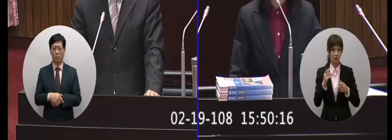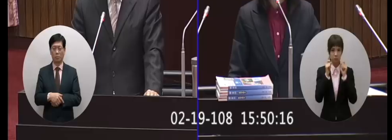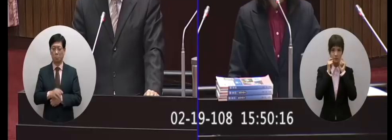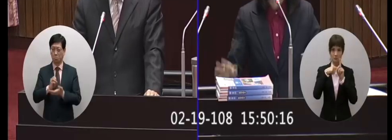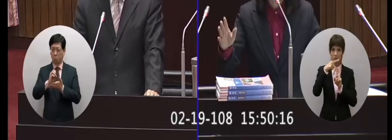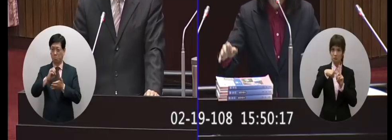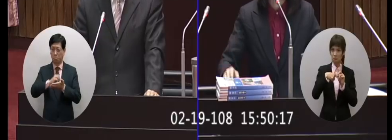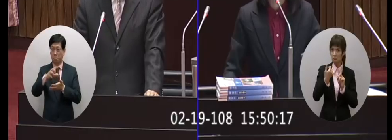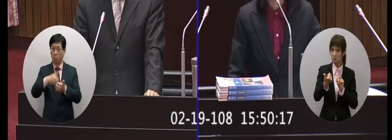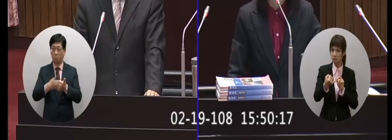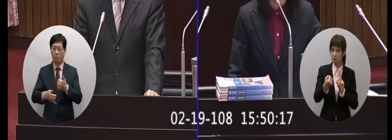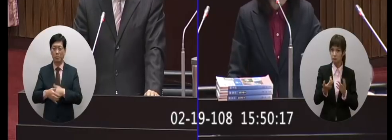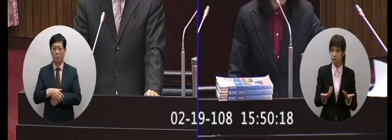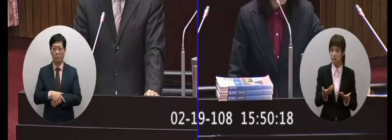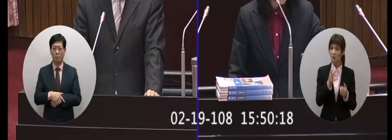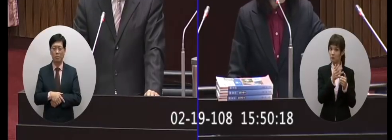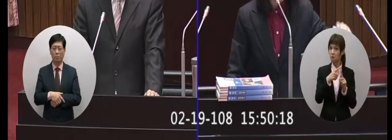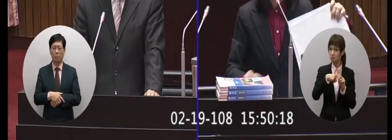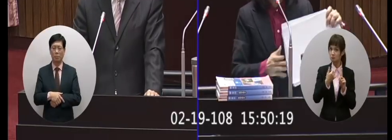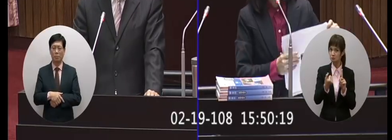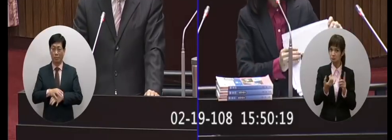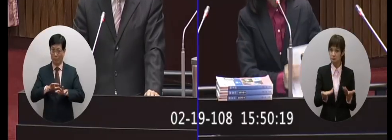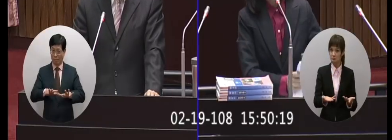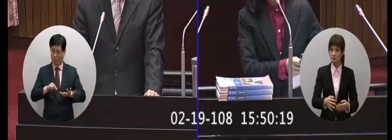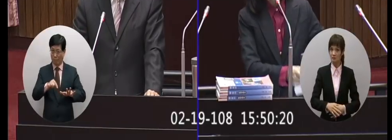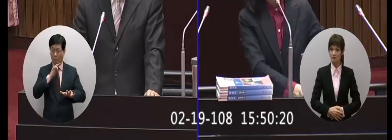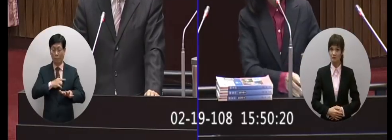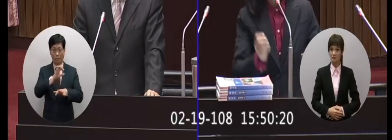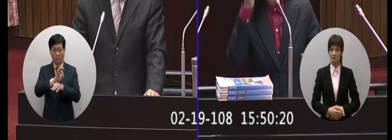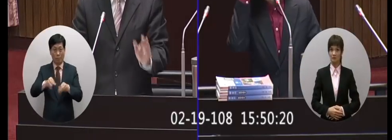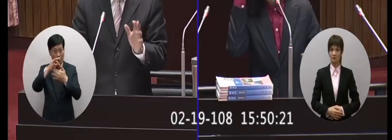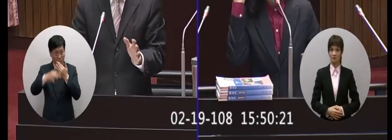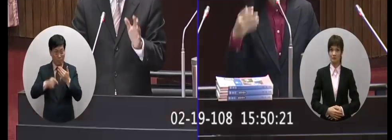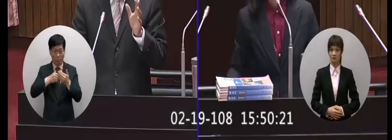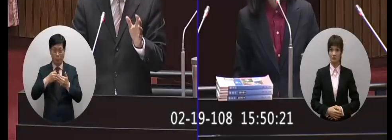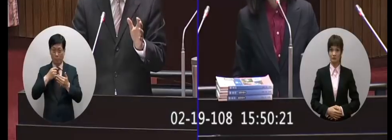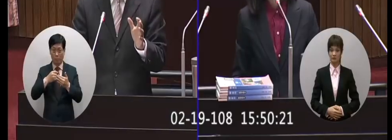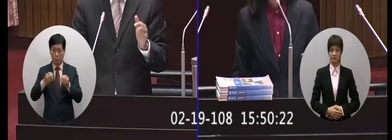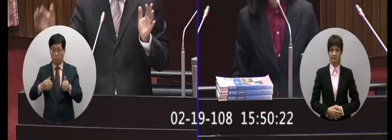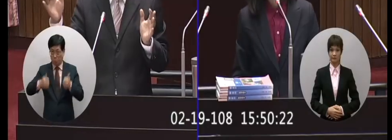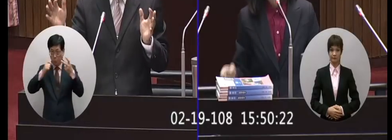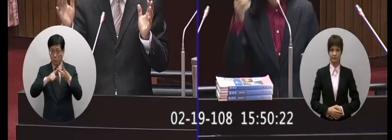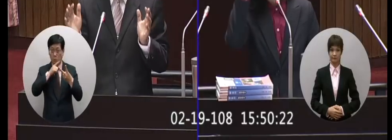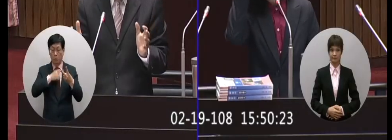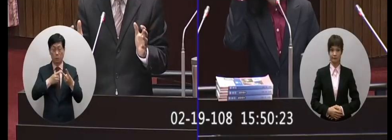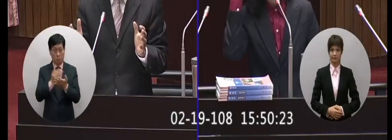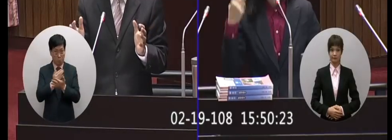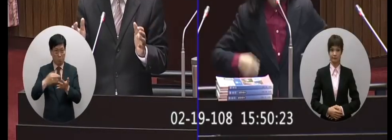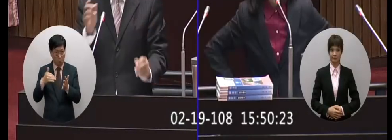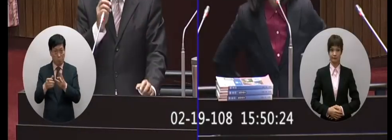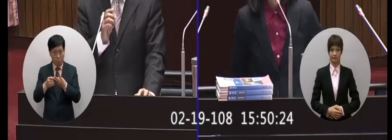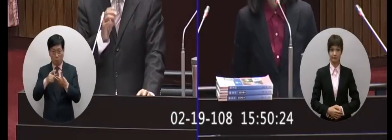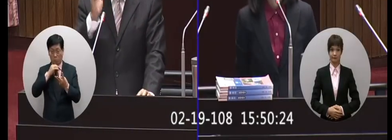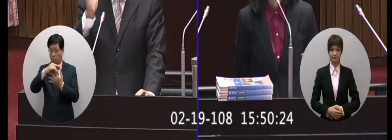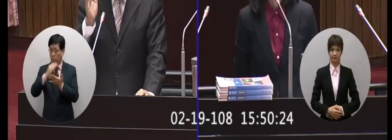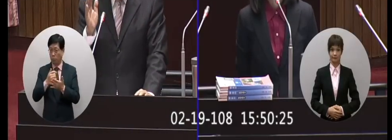你問品質是什麼因為這次的課綱發展形成到教科書到選書其實是整套在自考